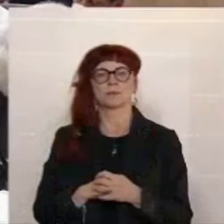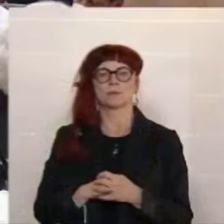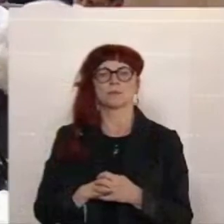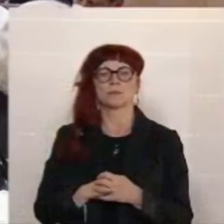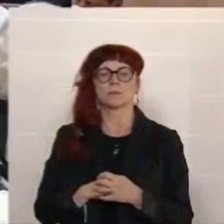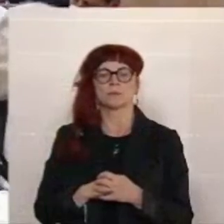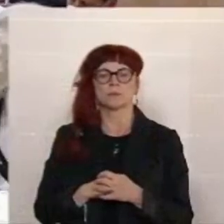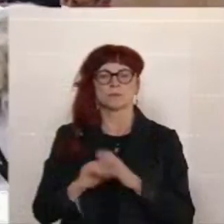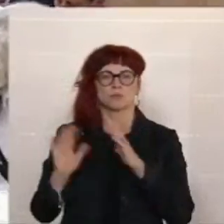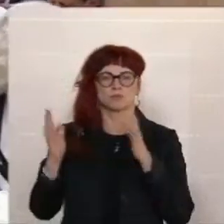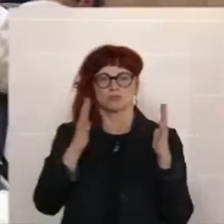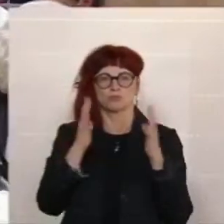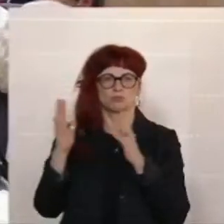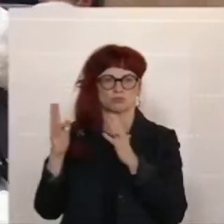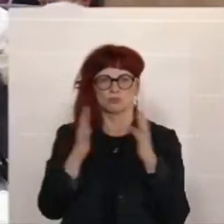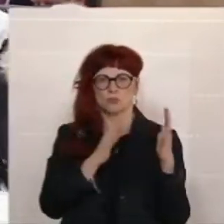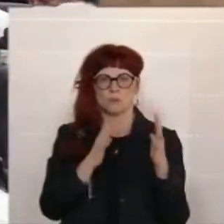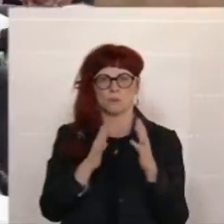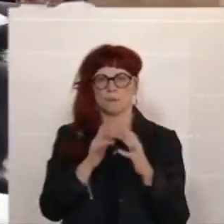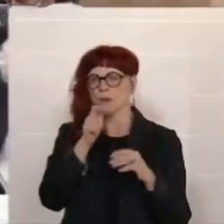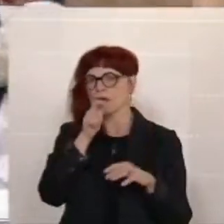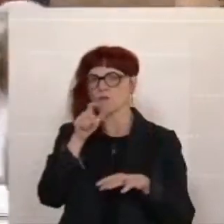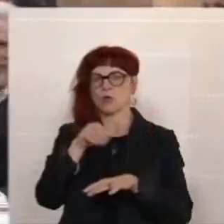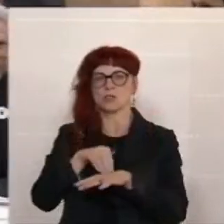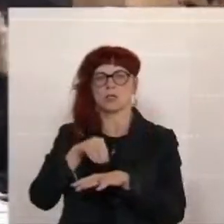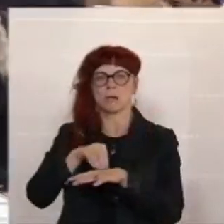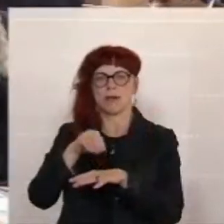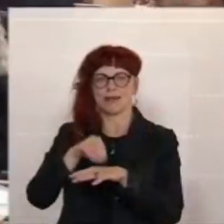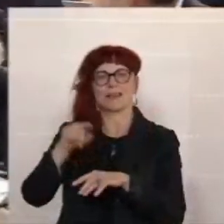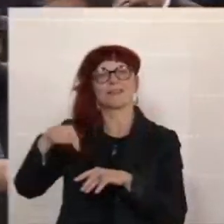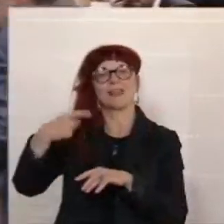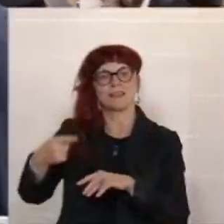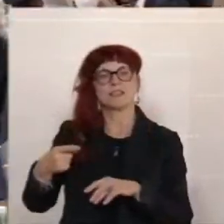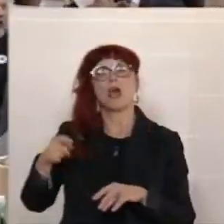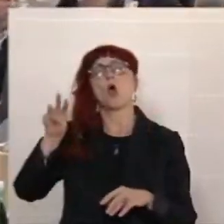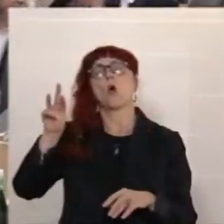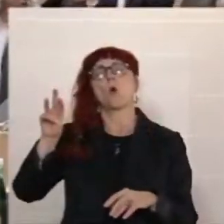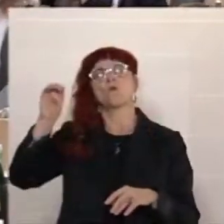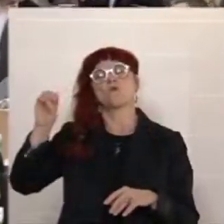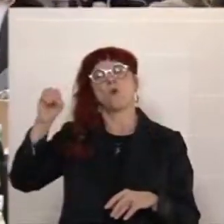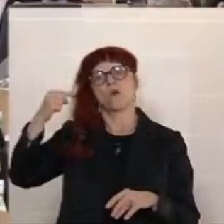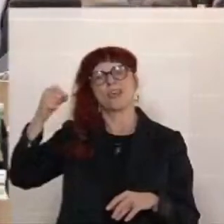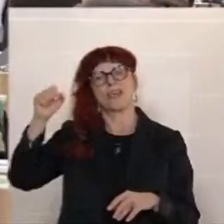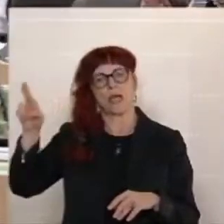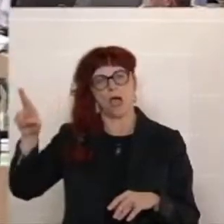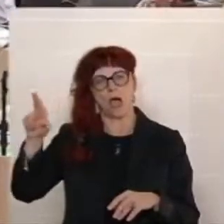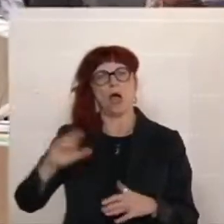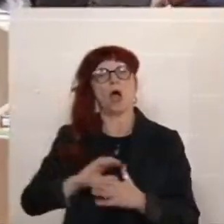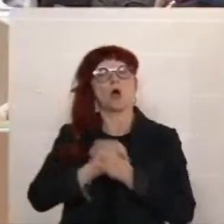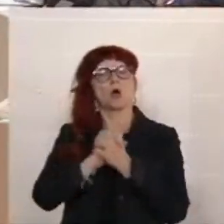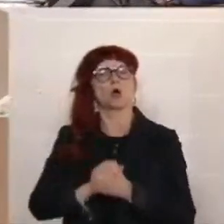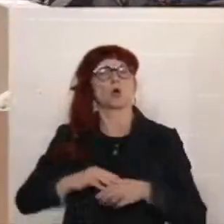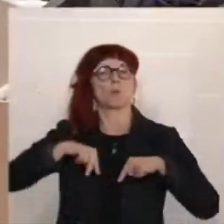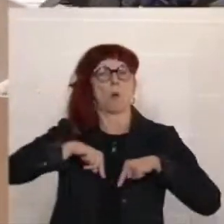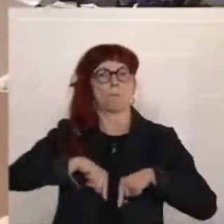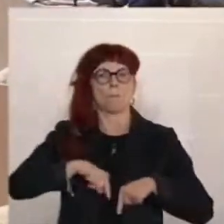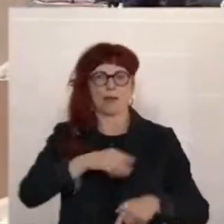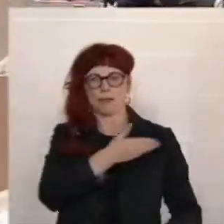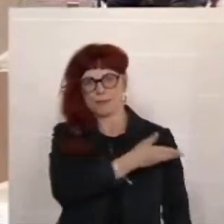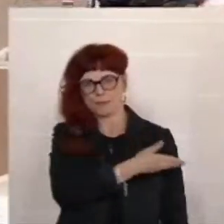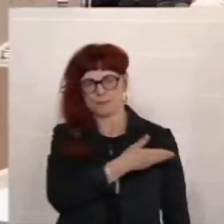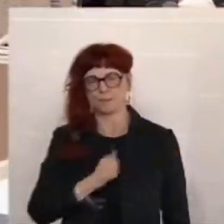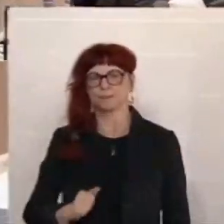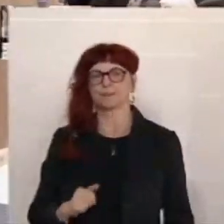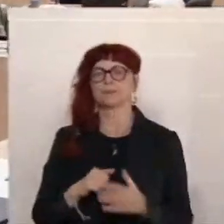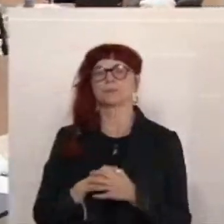Als Bütten, also Faschingsrede, bezeichnet der Wirtschaftssprecher der SPÖ die Rede des Kanzlers. Er weist die Anschuldigungen zurück. Die SPÖ